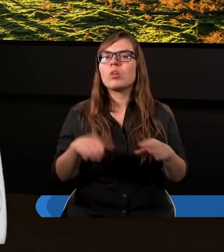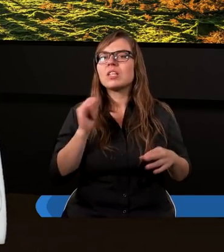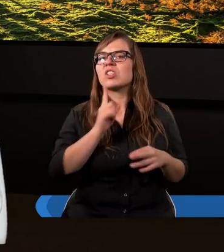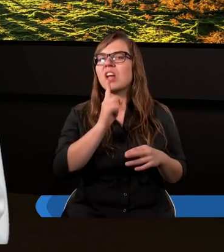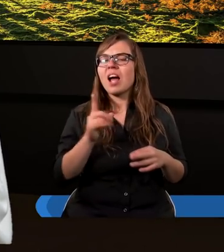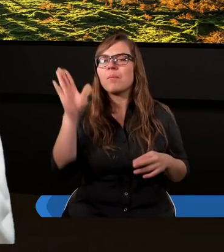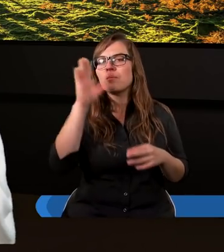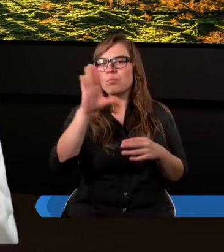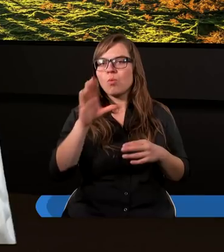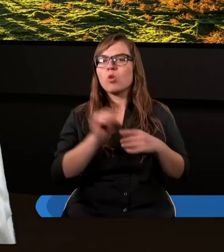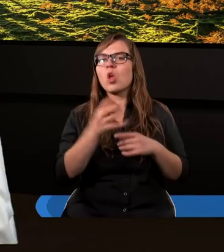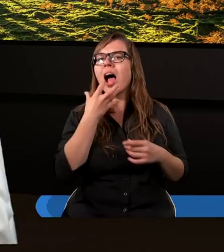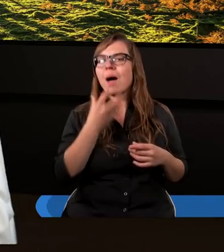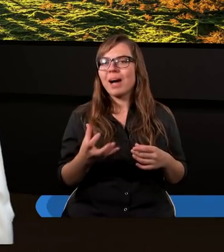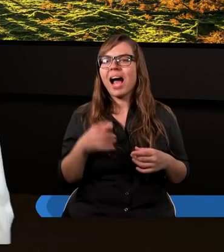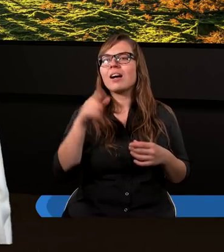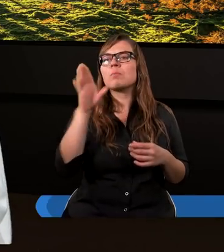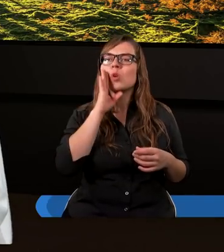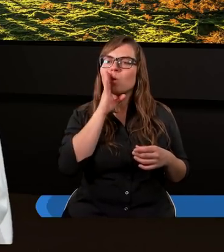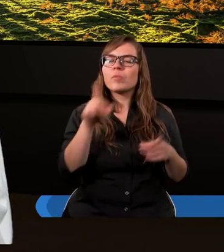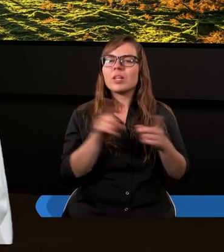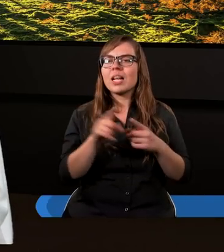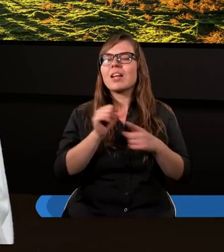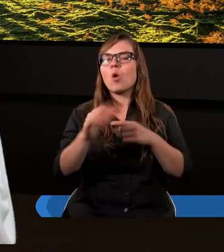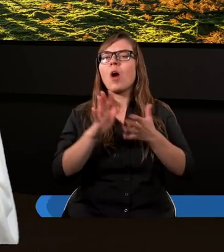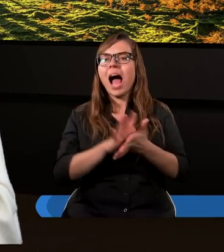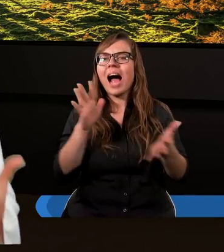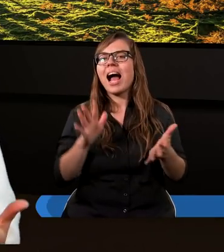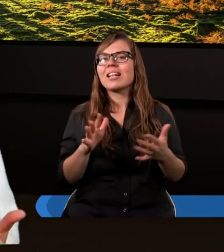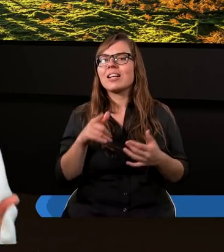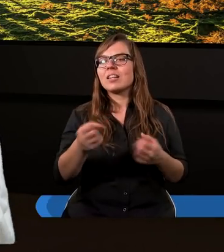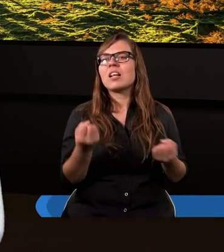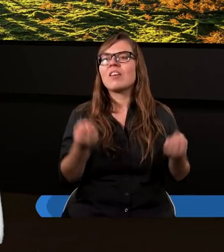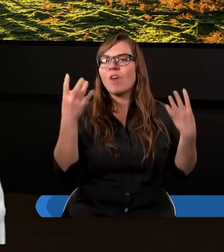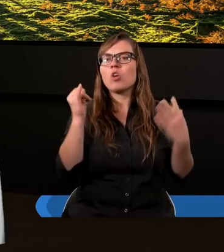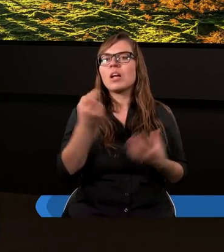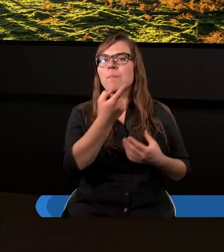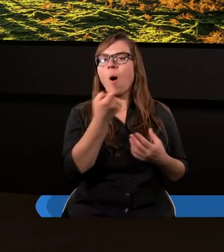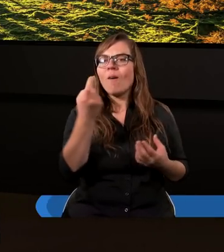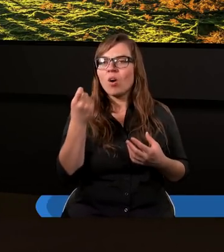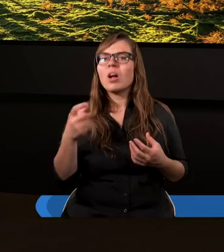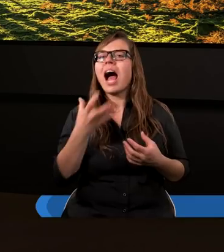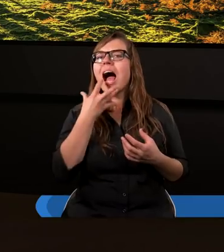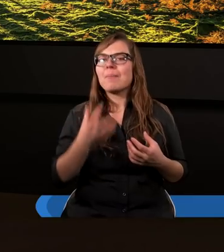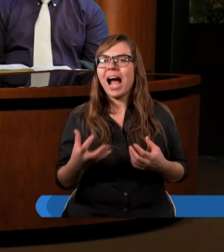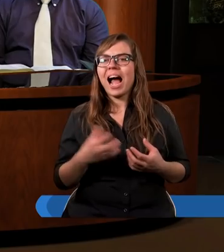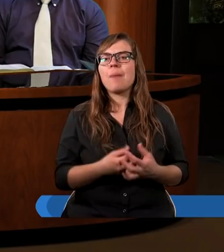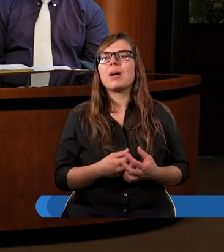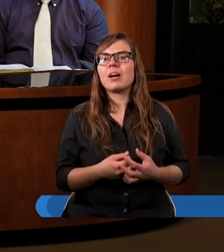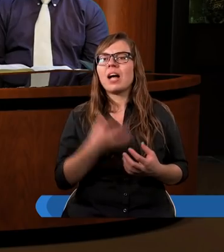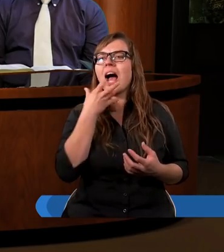rzekł Pan do Abrama. Więc te podobne słowa są charakterystyczne. Stworzenie i powołanie Abrahama. Tak.